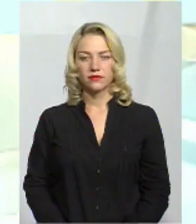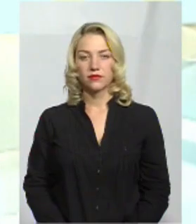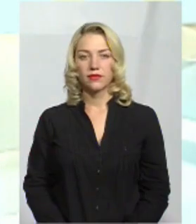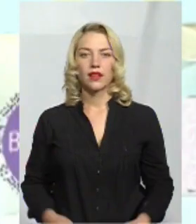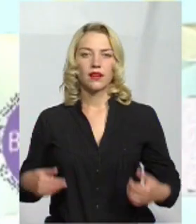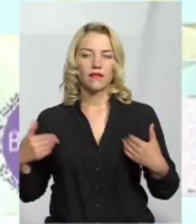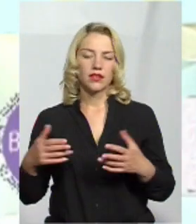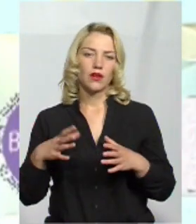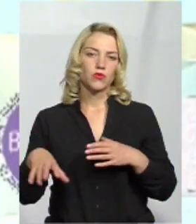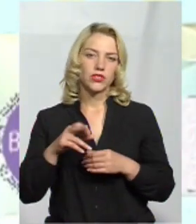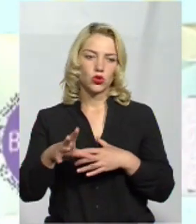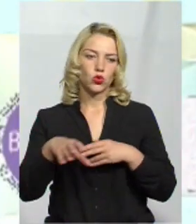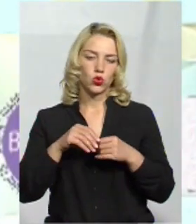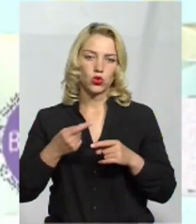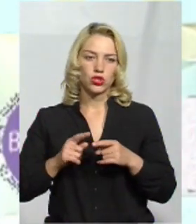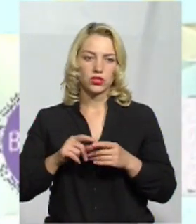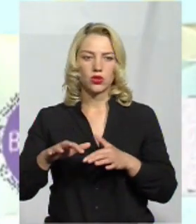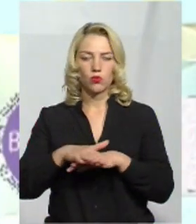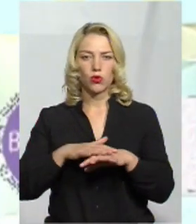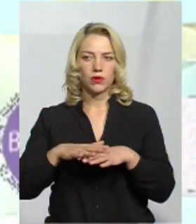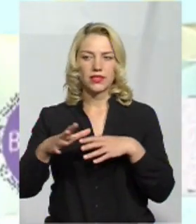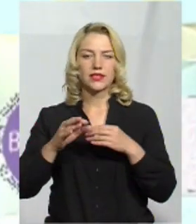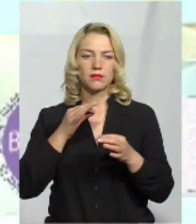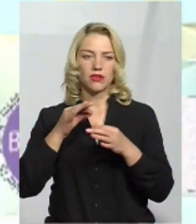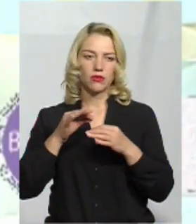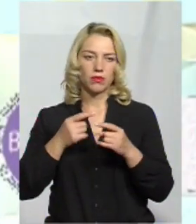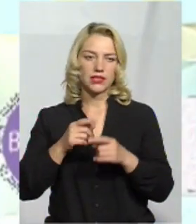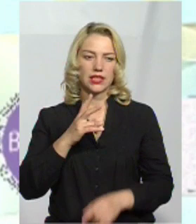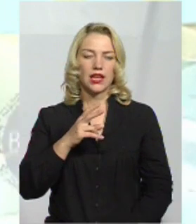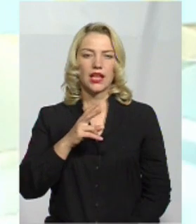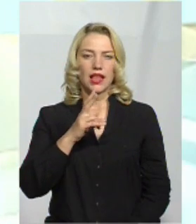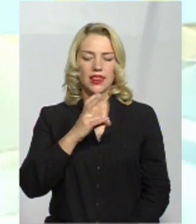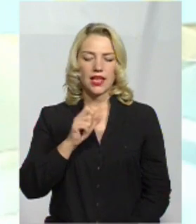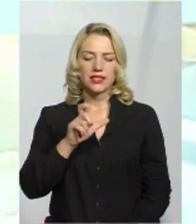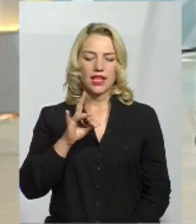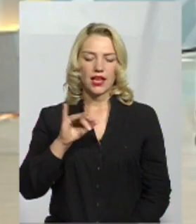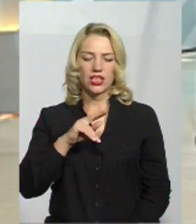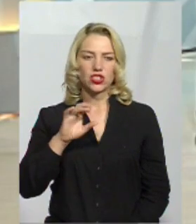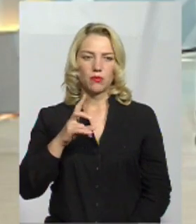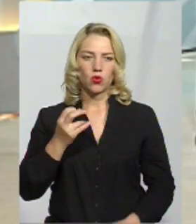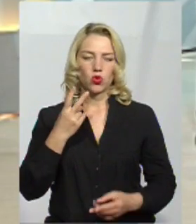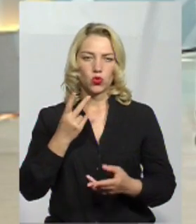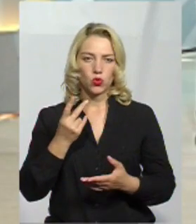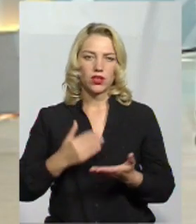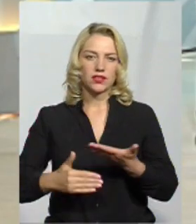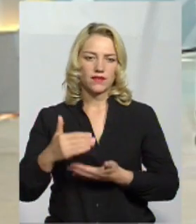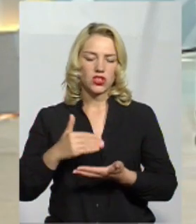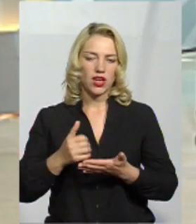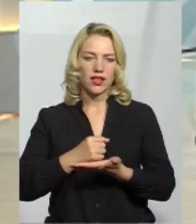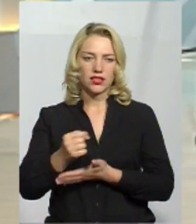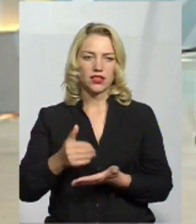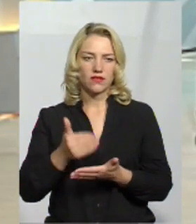Вітаємо всіх, хто щойно долучився до публічних співбесід. Назарія Чепко, другий і завершальний. І на сьогодні кандидат від